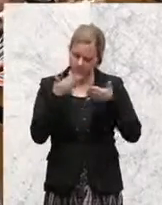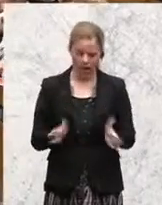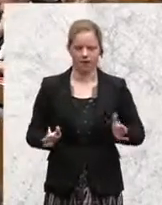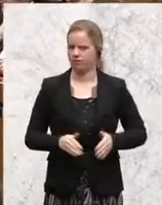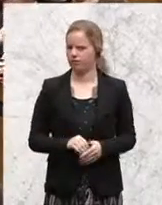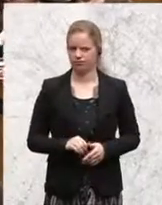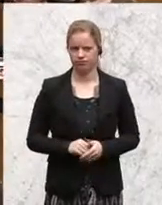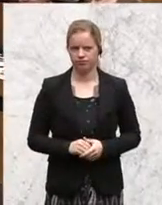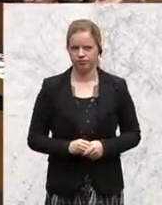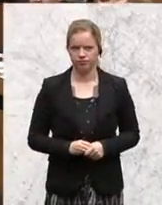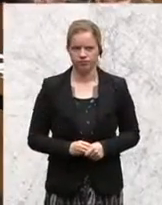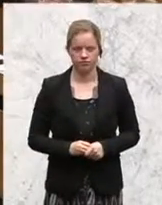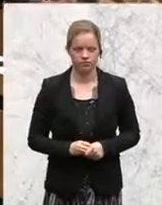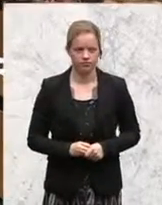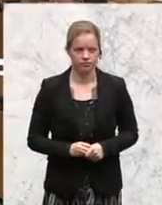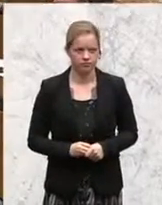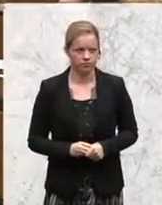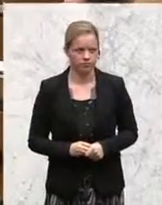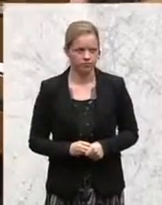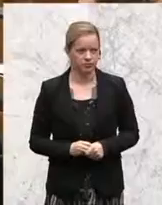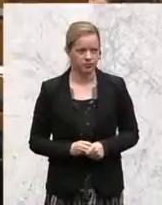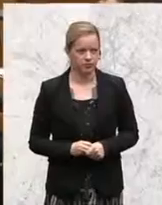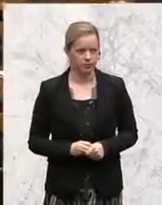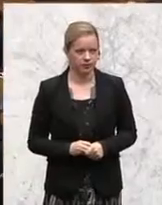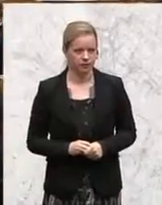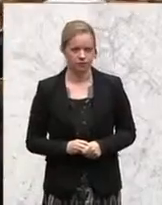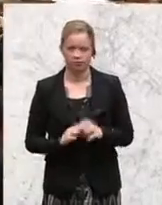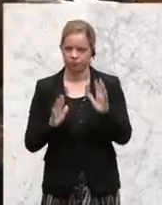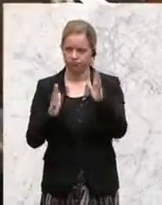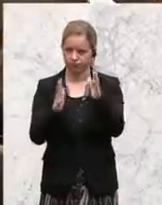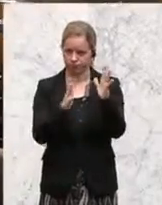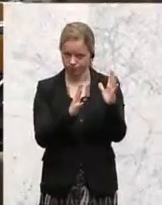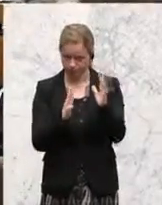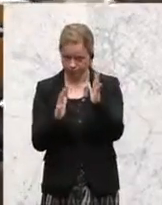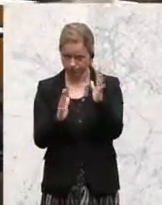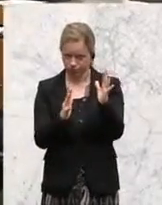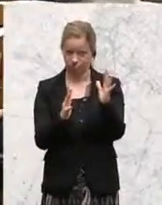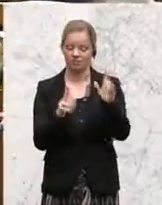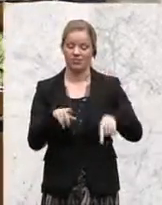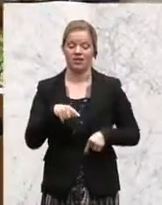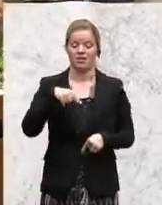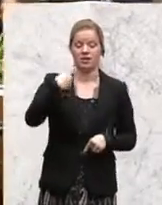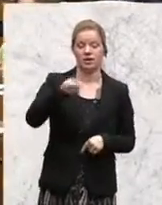Peter Pilz dekliniert der FPÖ seine Meinung. Und es ist stellenweise mucksmäuschensstill im Saal. ... ... ... ...